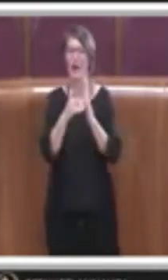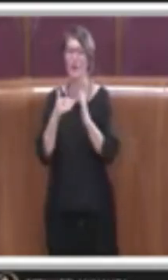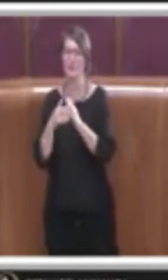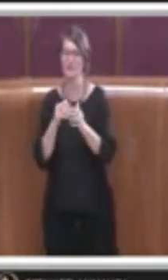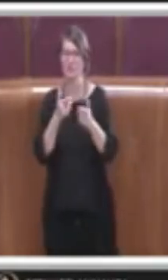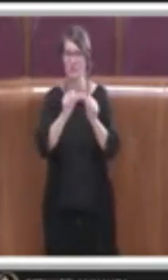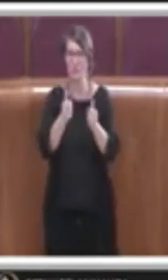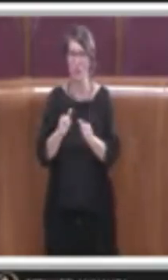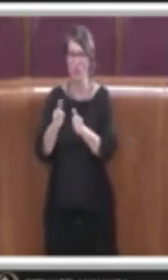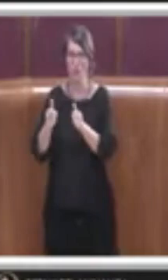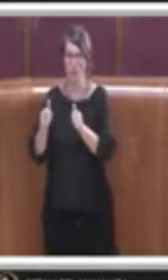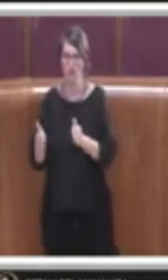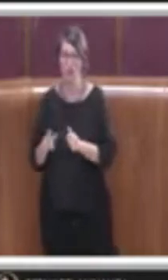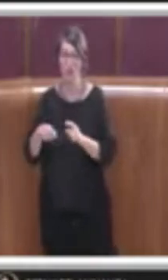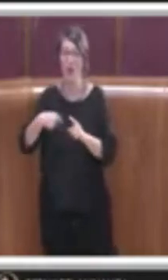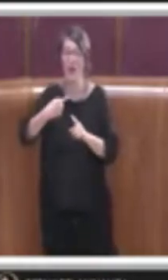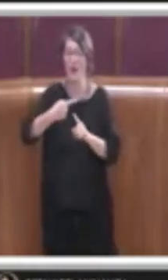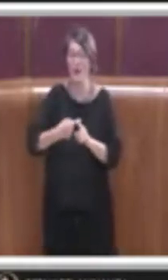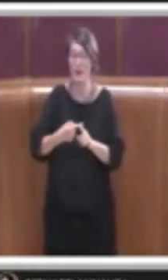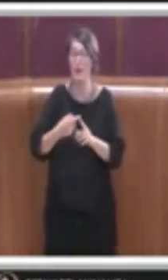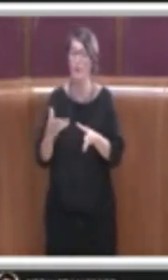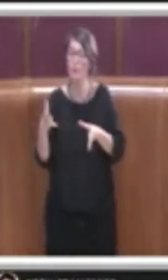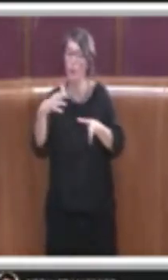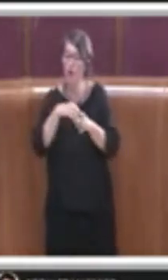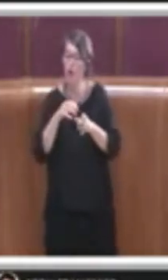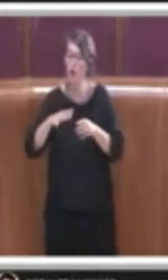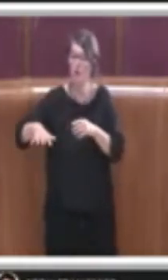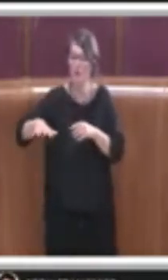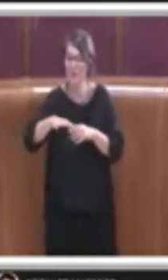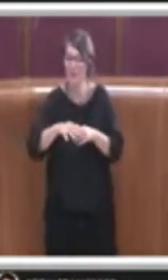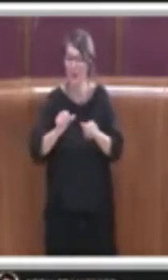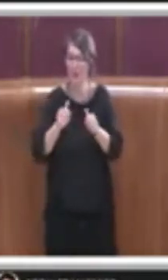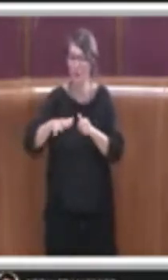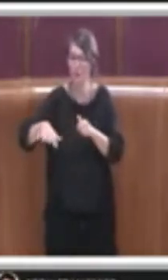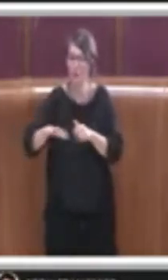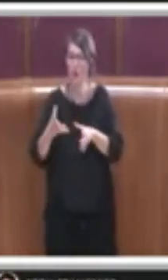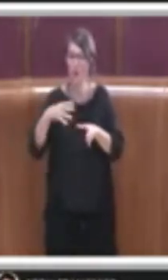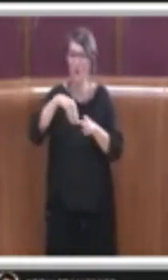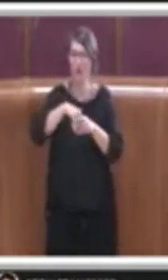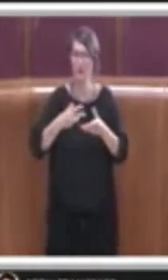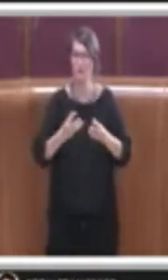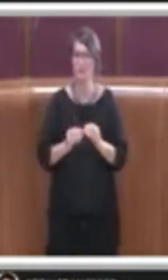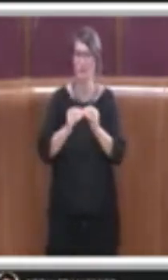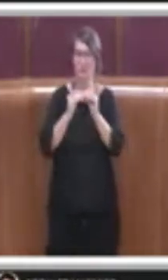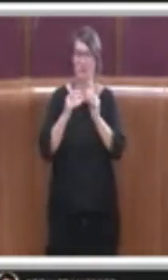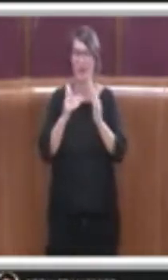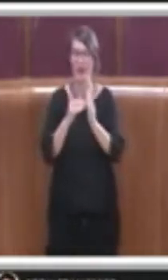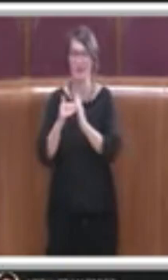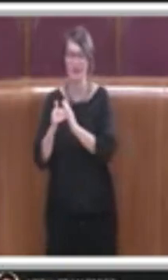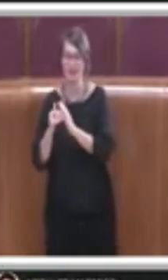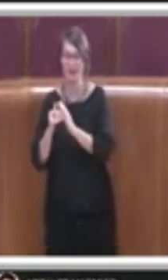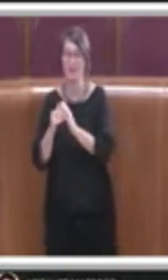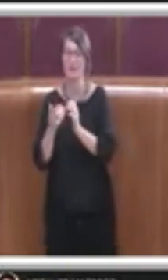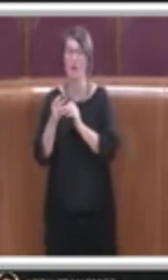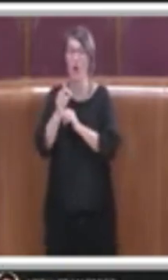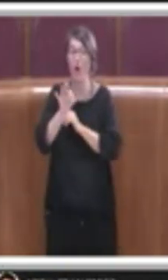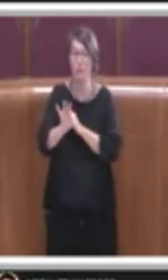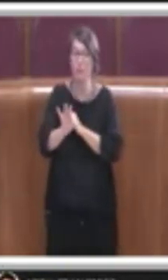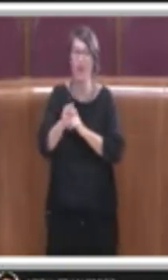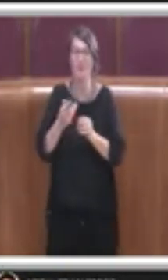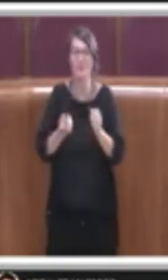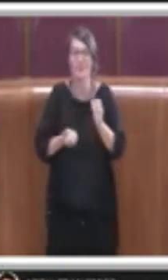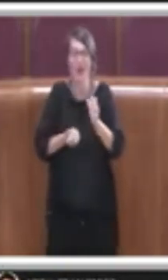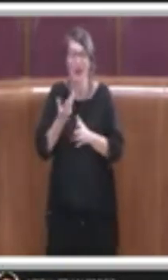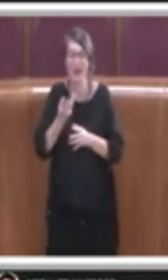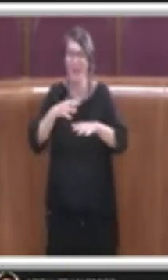'investimento dei territori nella trasformazione delle residenzialità per poter proprio creare una sinergia, una rete operativa che è essenziale per le